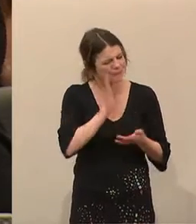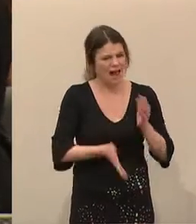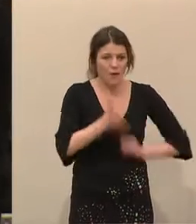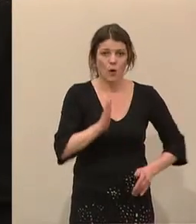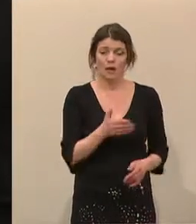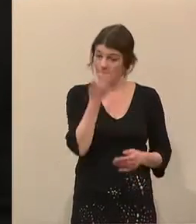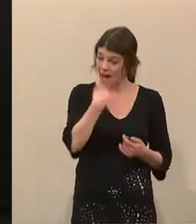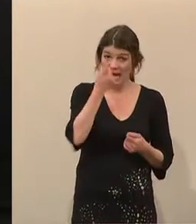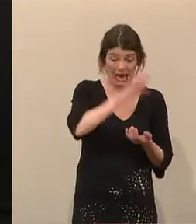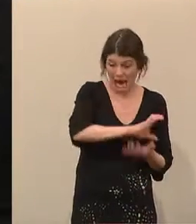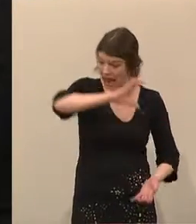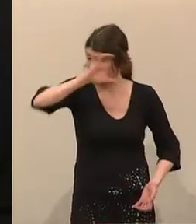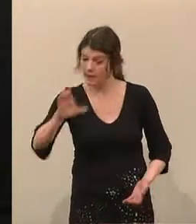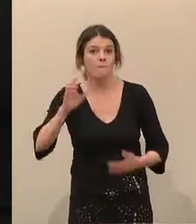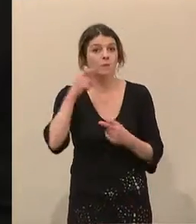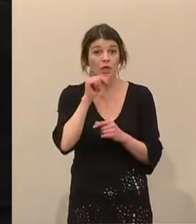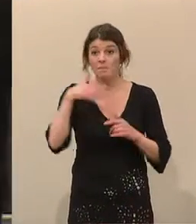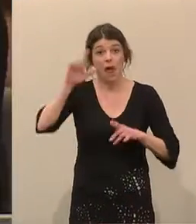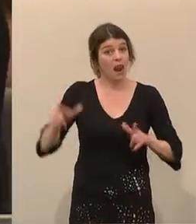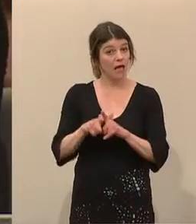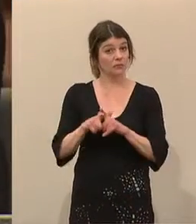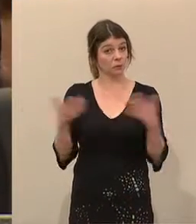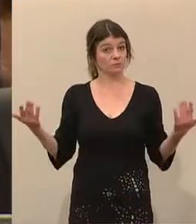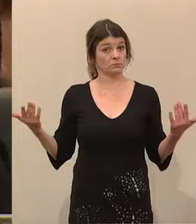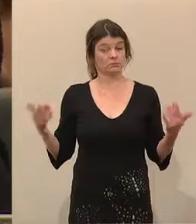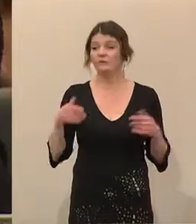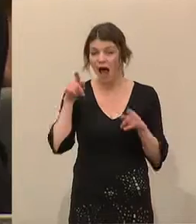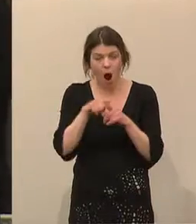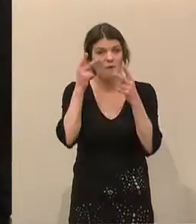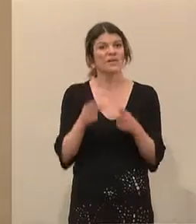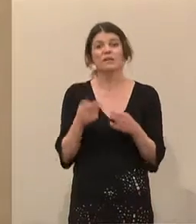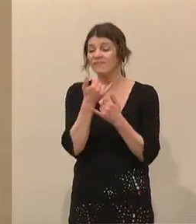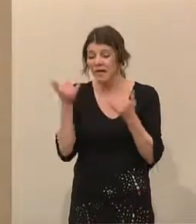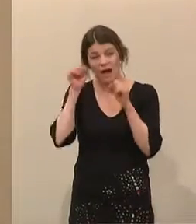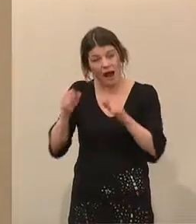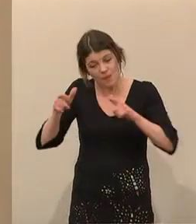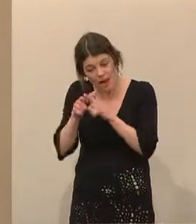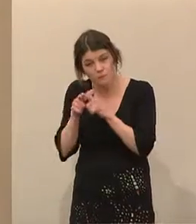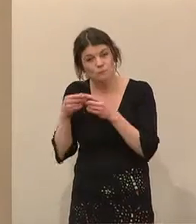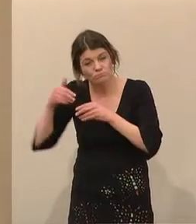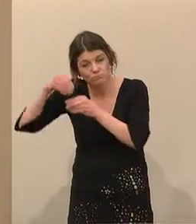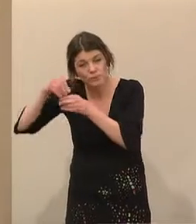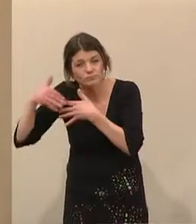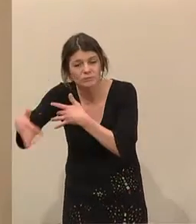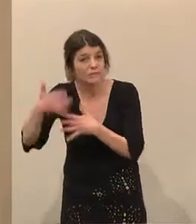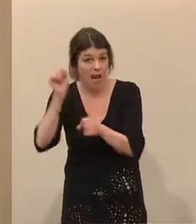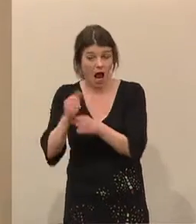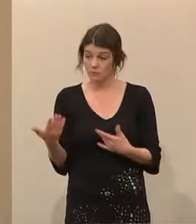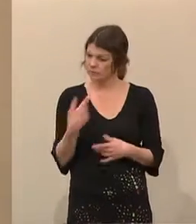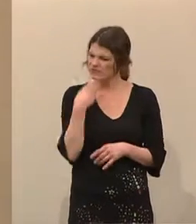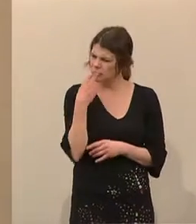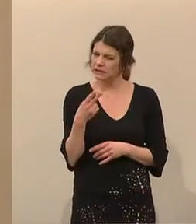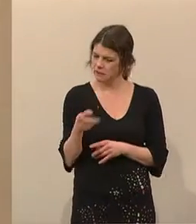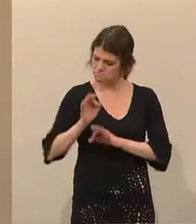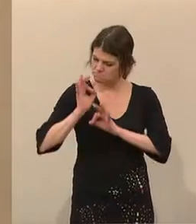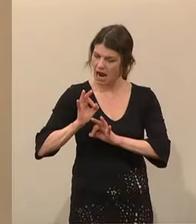Geld ist nicht immer mehr Leistung am Ende des Tages. Es geht auch um die Effizienz. Und ich glaube, hier wird sehr definitiv